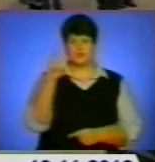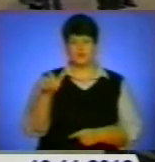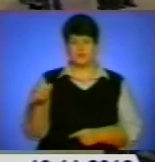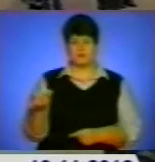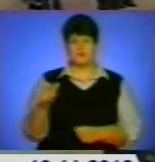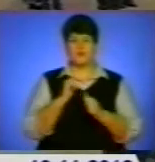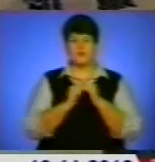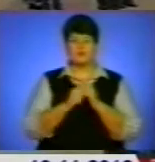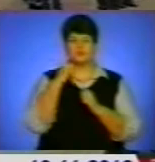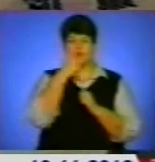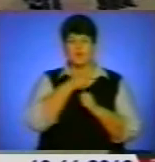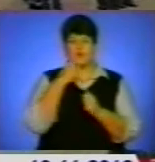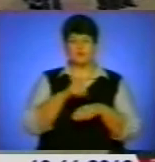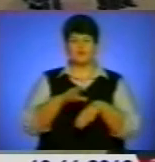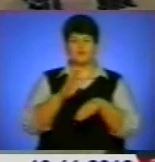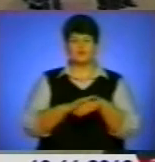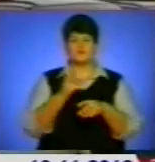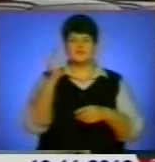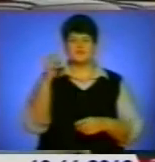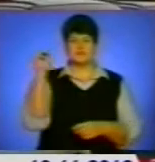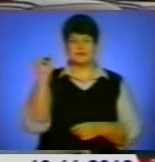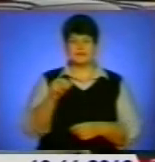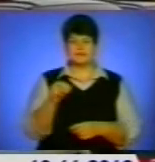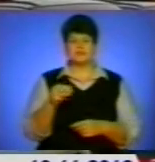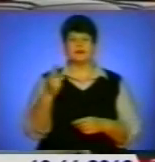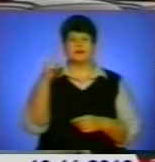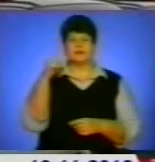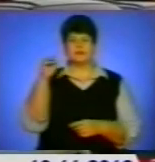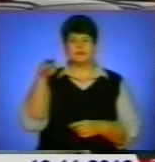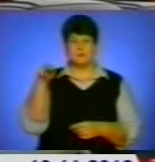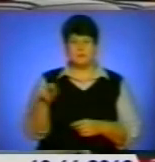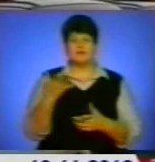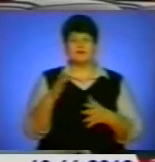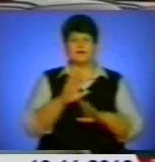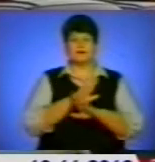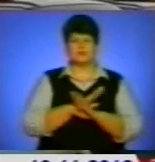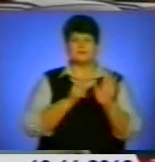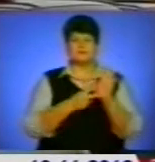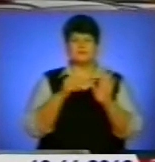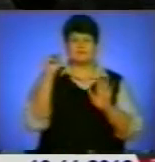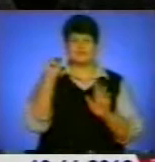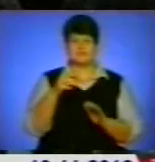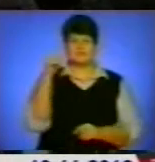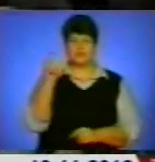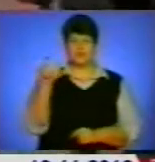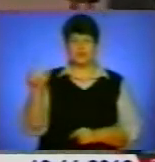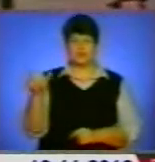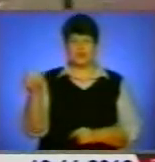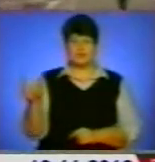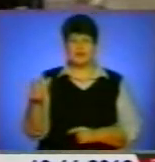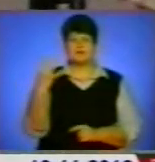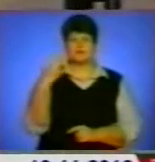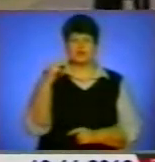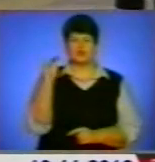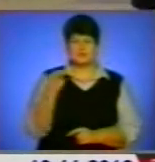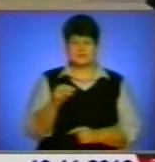Щорічно в Україні фіксують понад 200 тисяч дорожньо-транспортних пригод, в яких гинуть більше 7 тисяч осіб. А 40 тисяч отримують